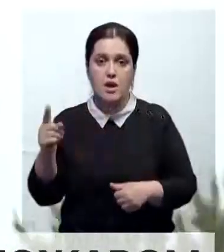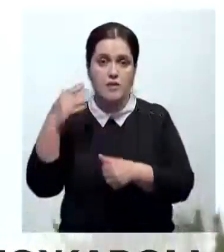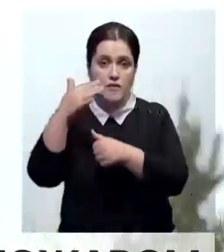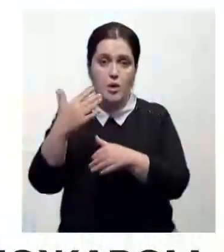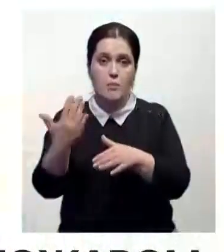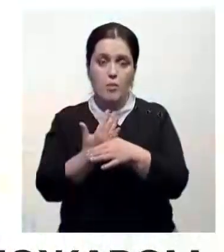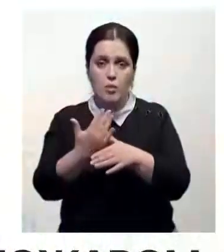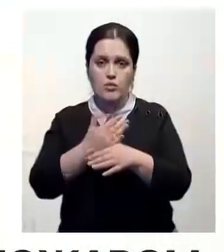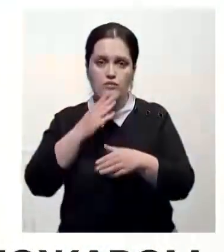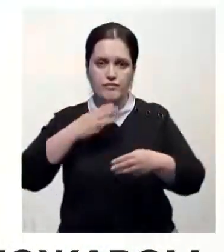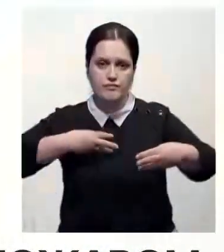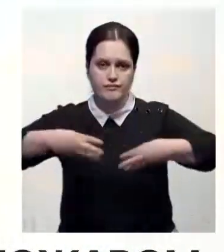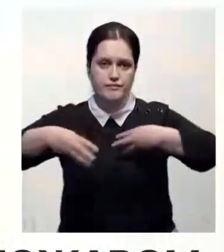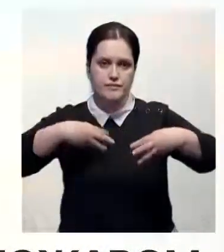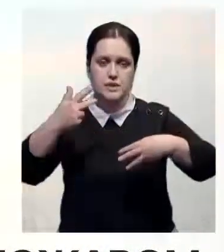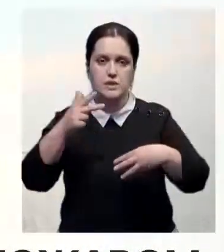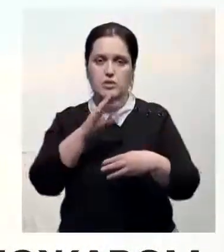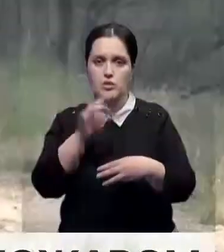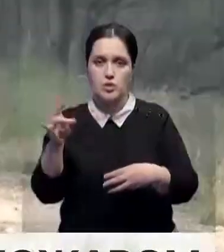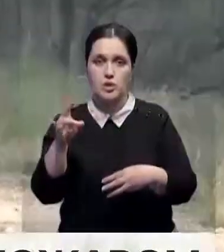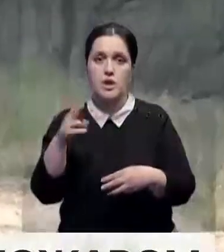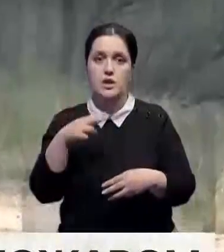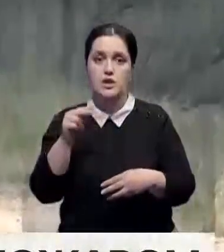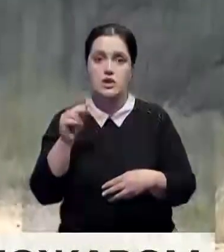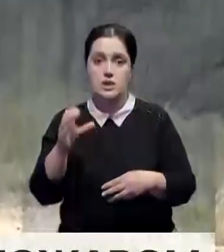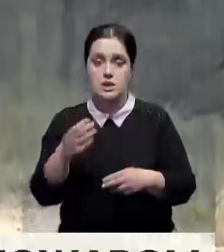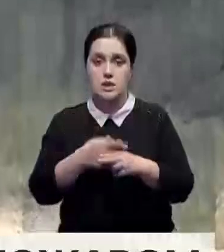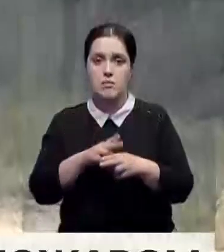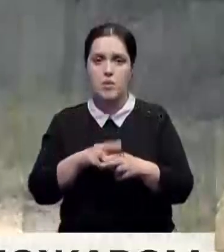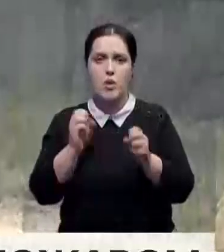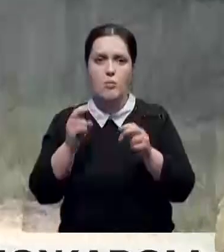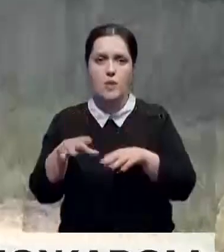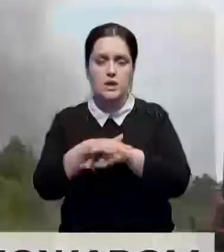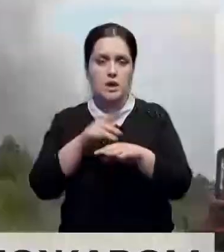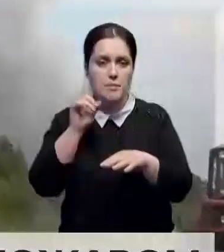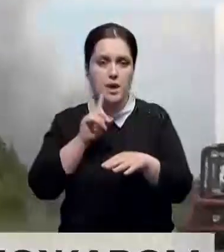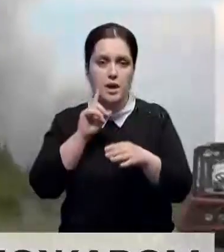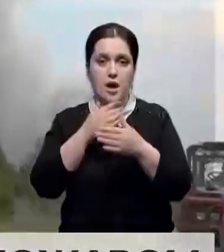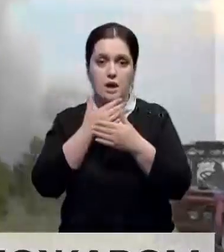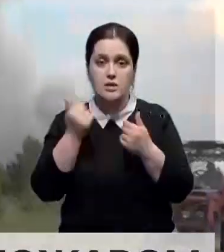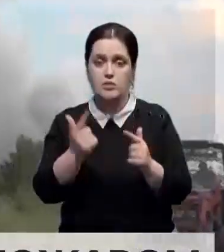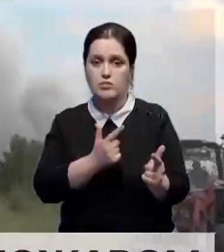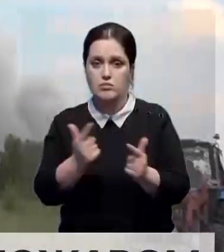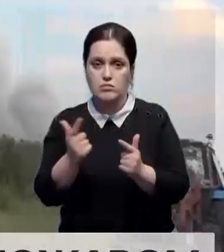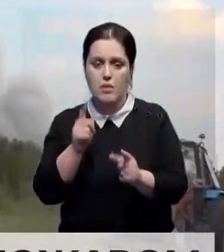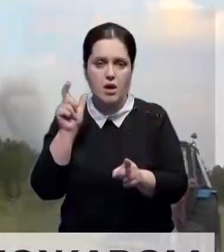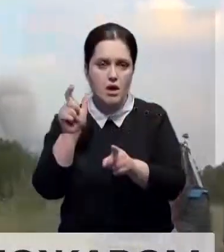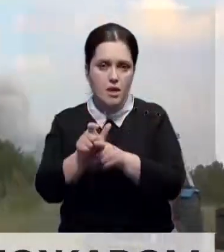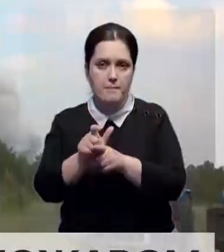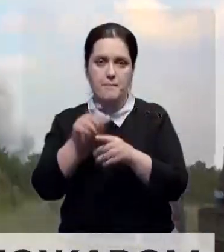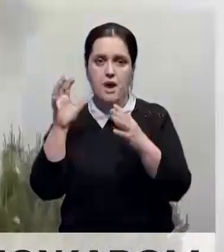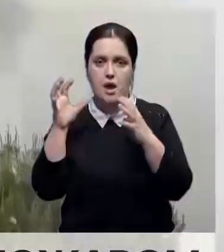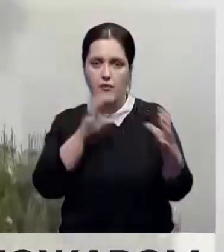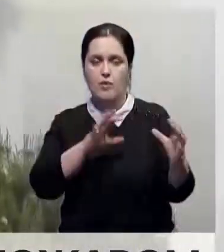помощью сброшено больше 30 тонн воды. По данным ДЧС, угрозы для населения пока нет. Тем не менее, подготовили автобусы для эвакуации